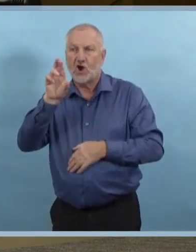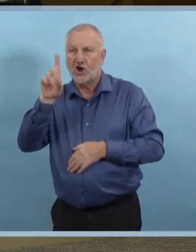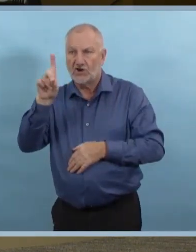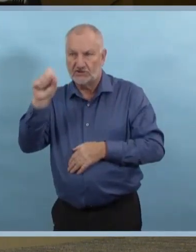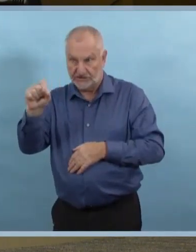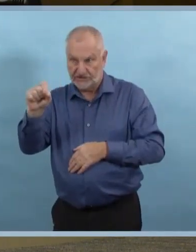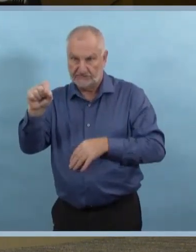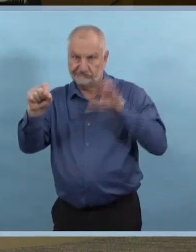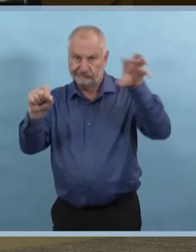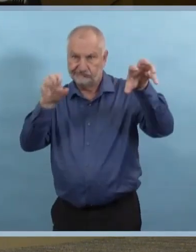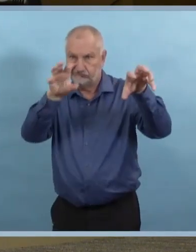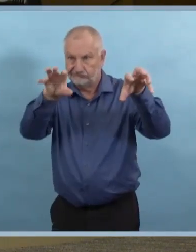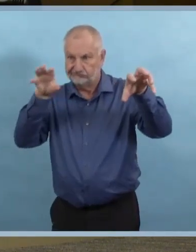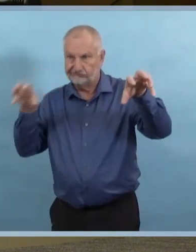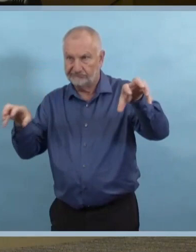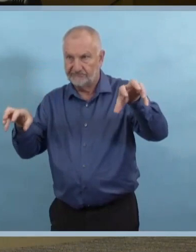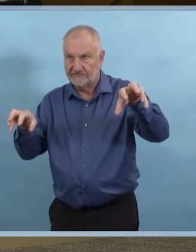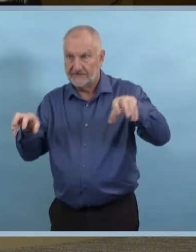même hôpital?